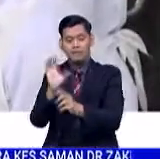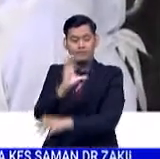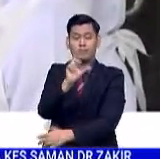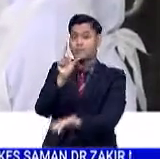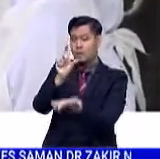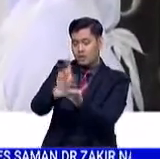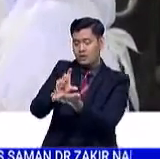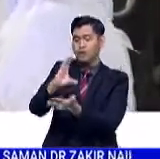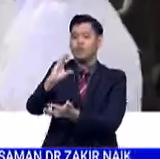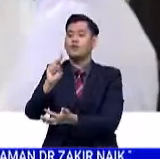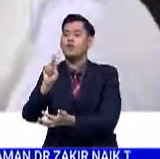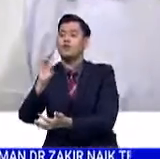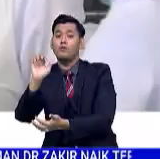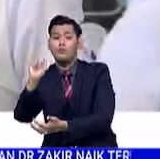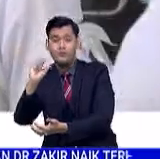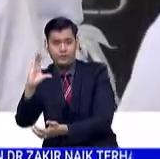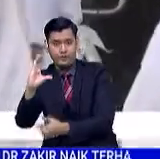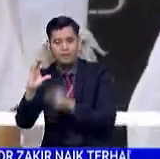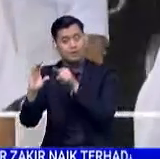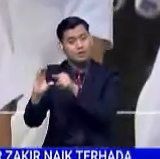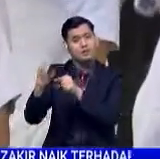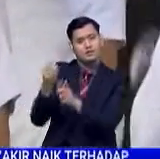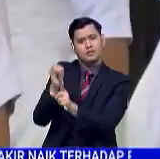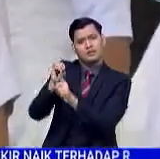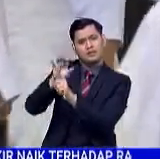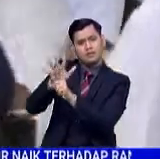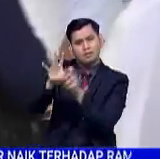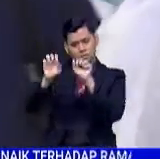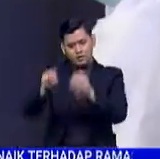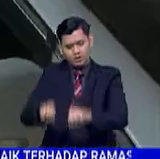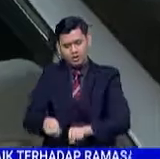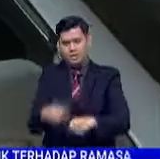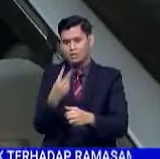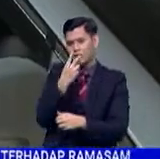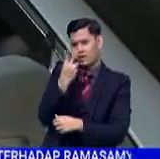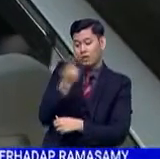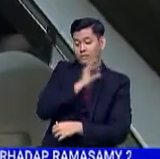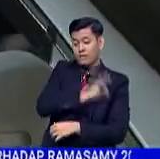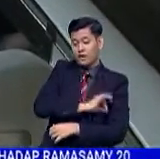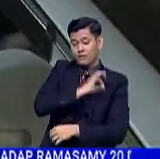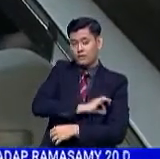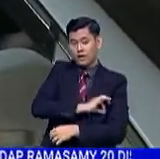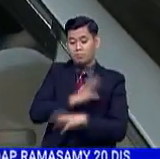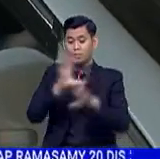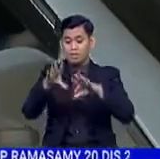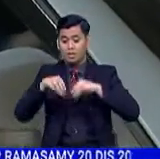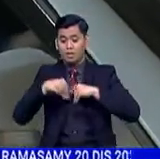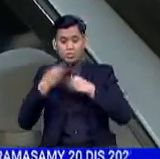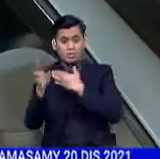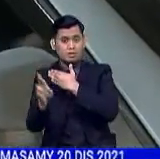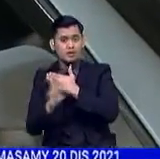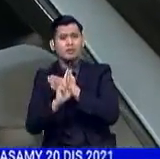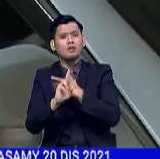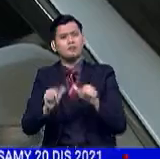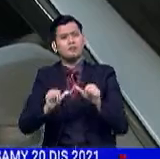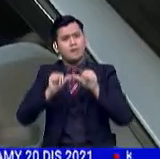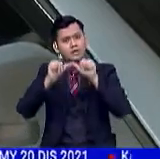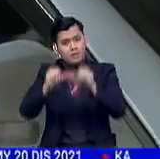keselamatannya sentiasa dikemaskini dan perbandingan manfaat risiko vaksin kekal positif.